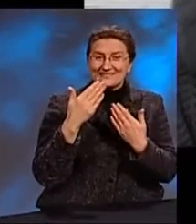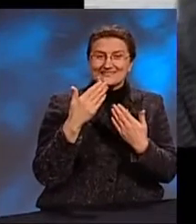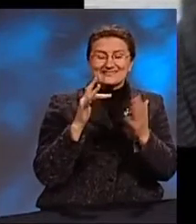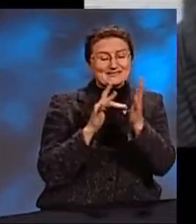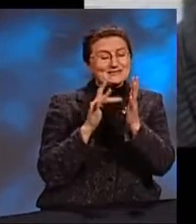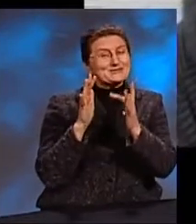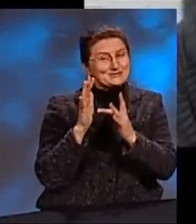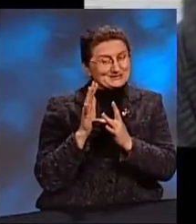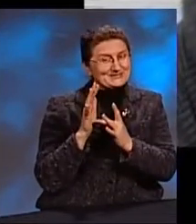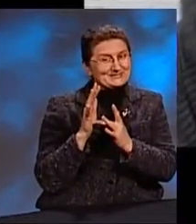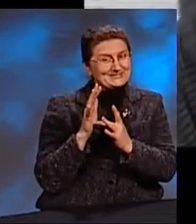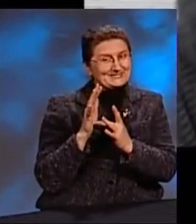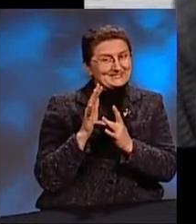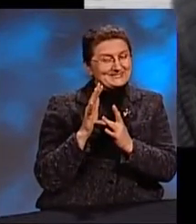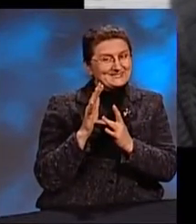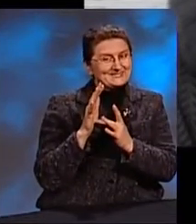Спасителем